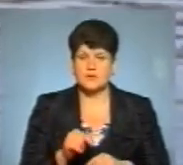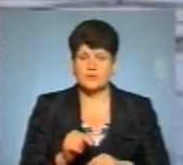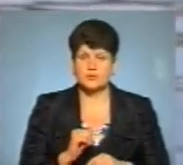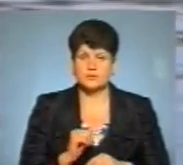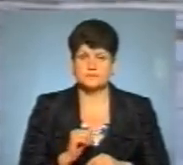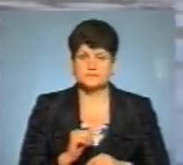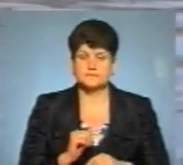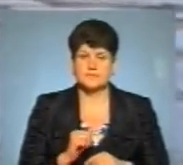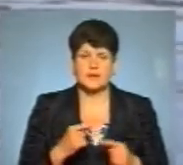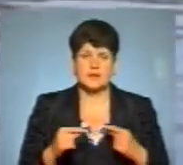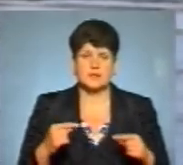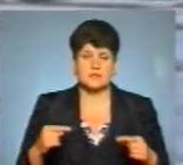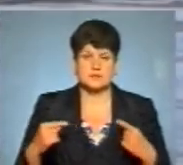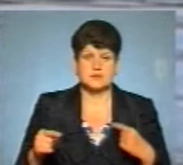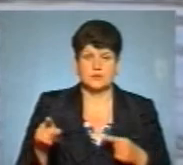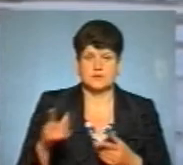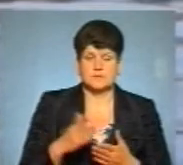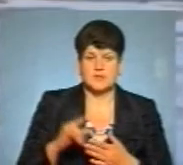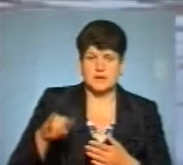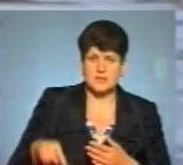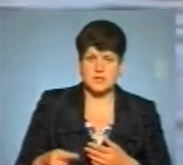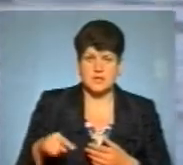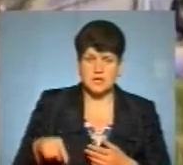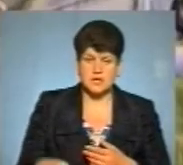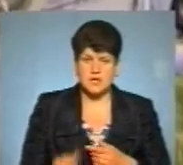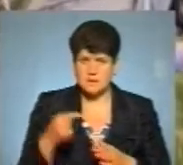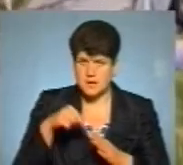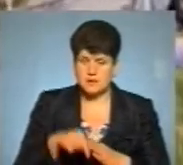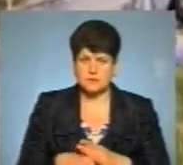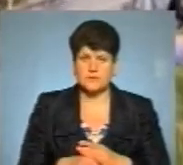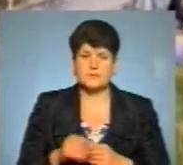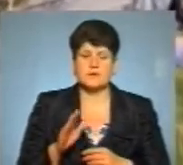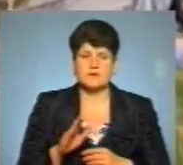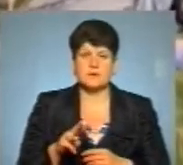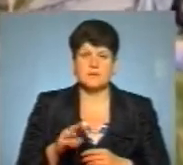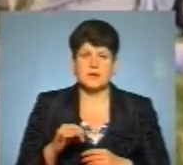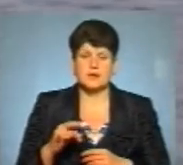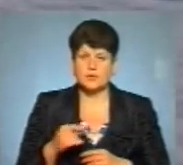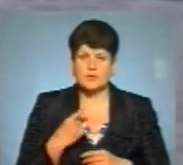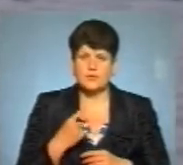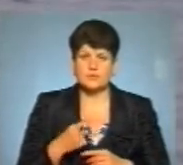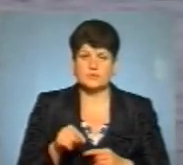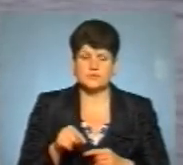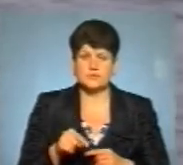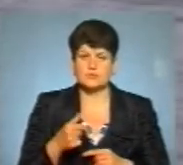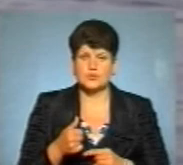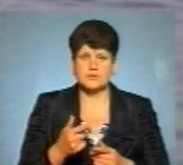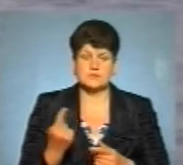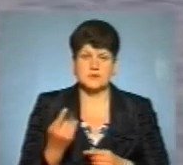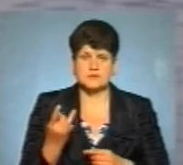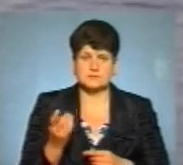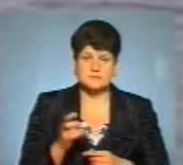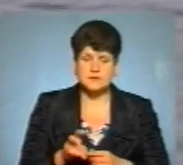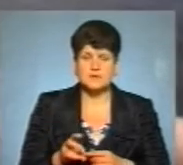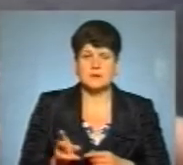Воно різне, бо там є ями такі, глибоченькі. Василь Михайлюк розповів, що цьогоріч на пляжі він вперше сюди